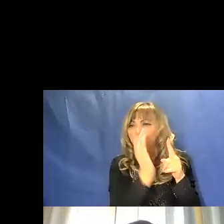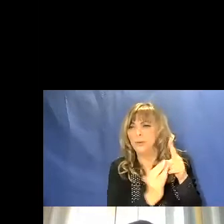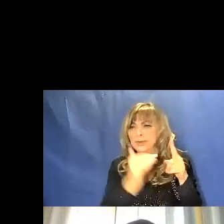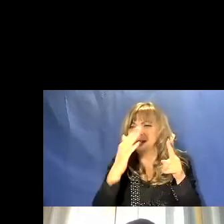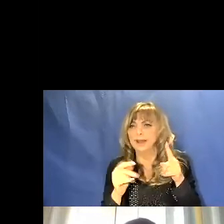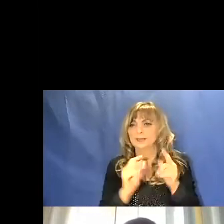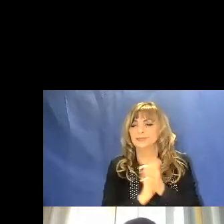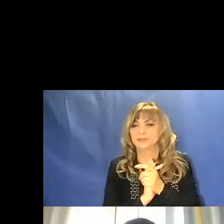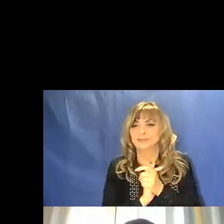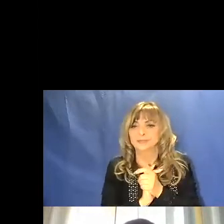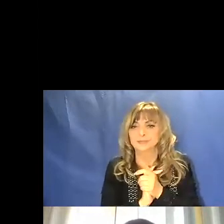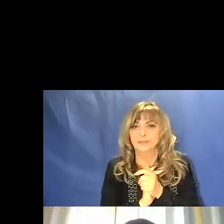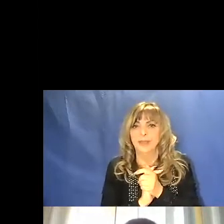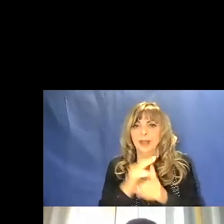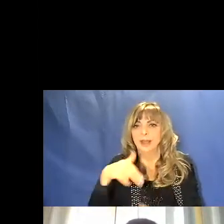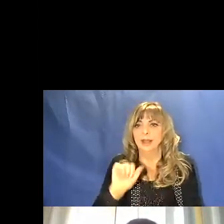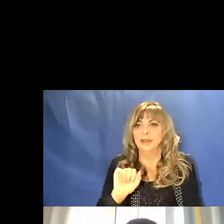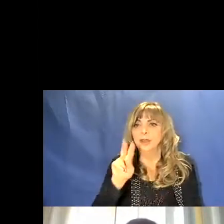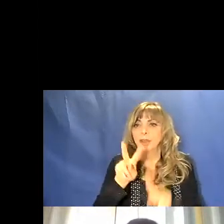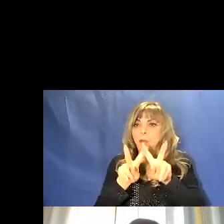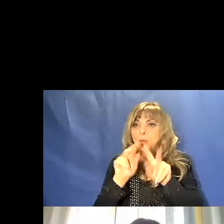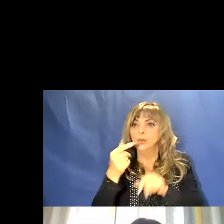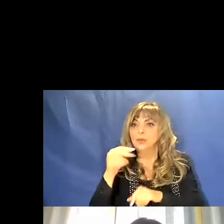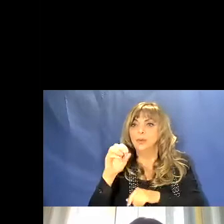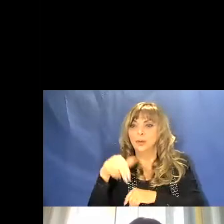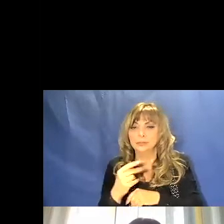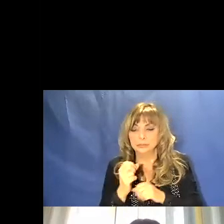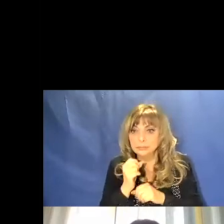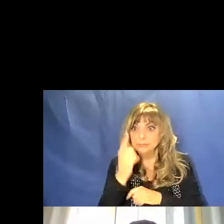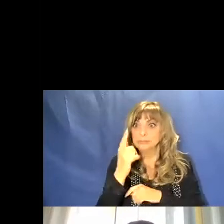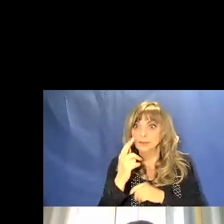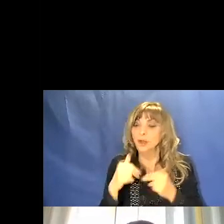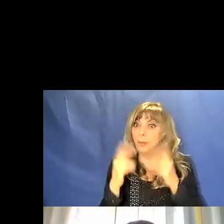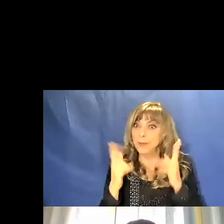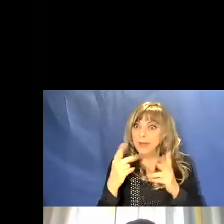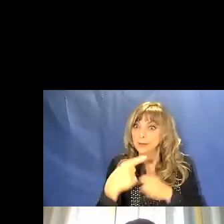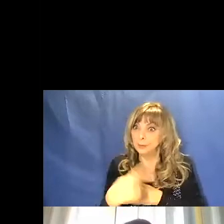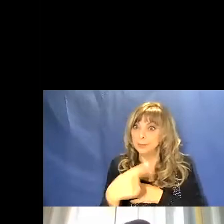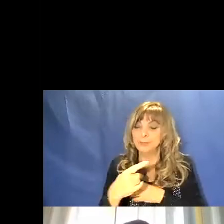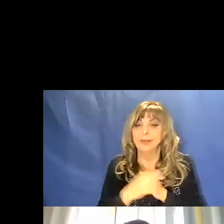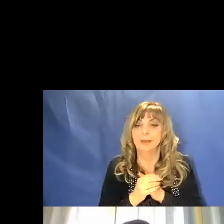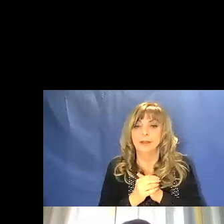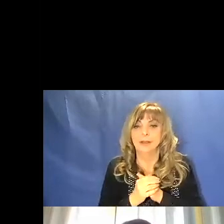Newton si accorse di questo fenomeno nel